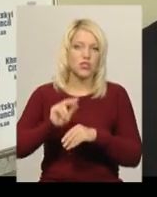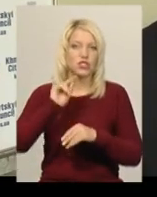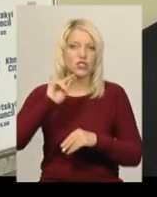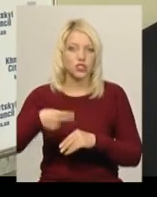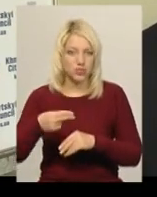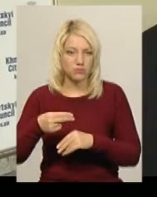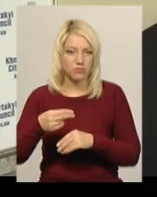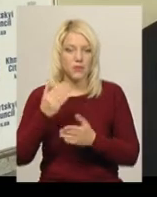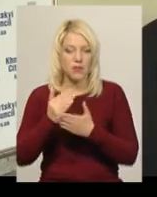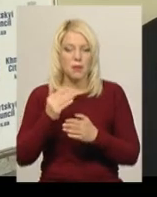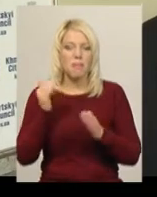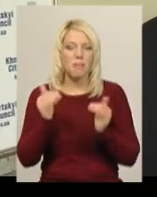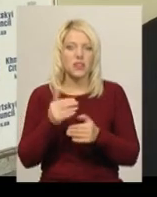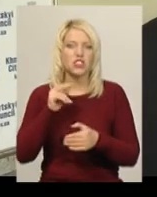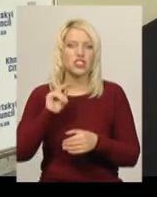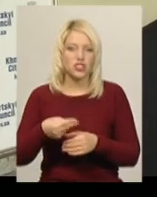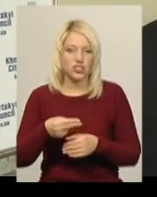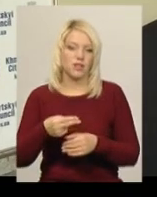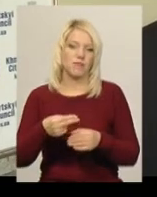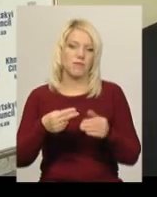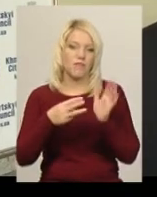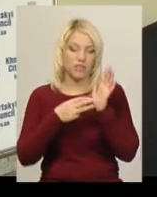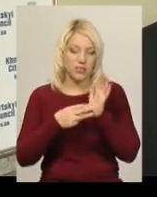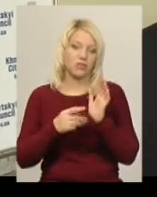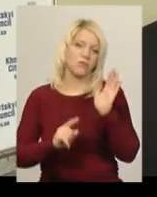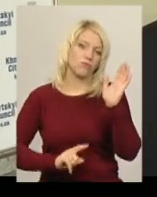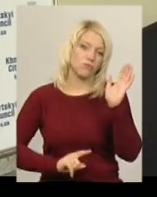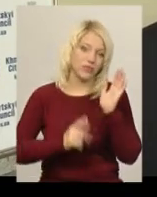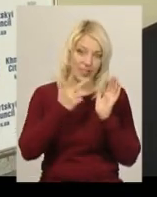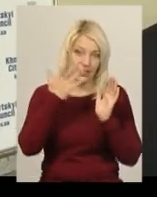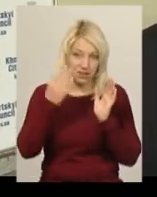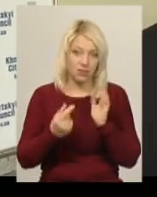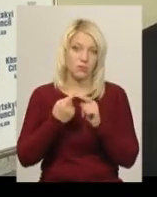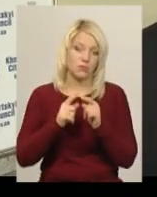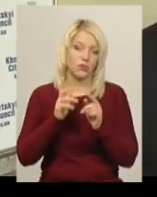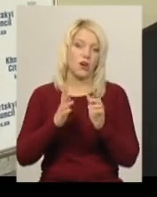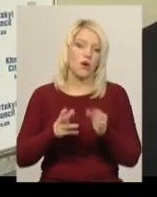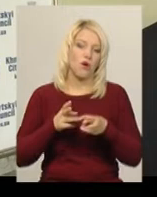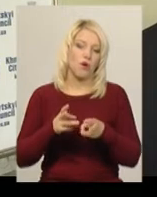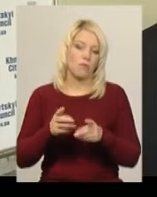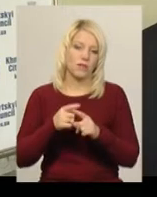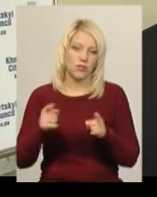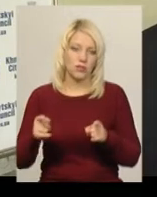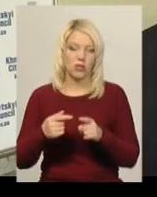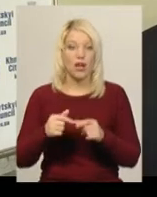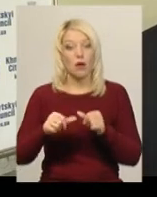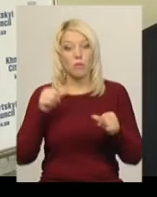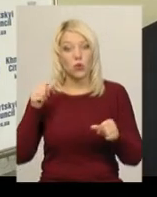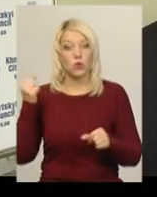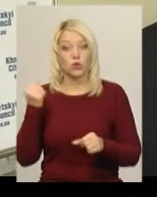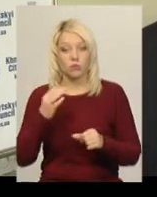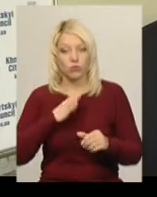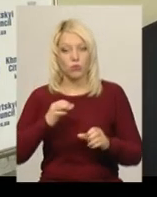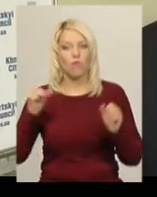є нижчою плюс 8 градусів, тоді в місті розпочинається опальний сезон. Враховуючи те, що на минулій неділі було все-таки похолодання,